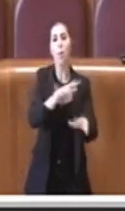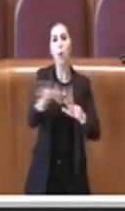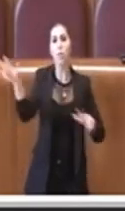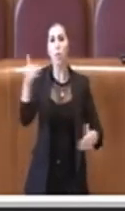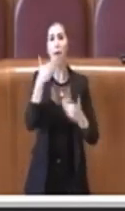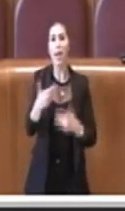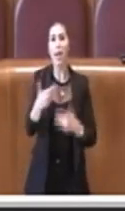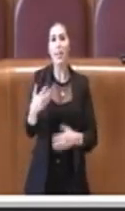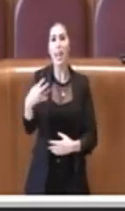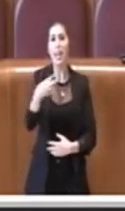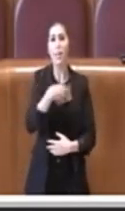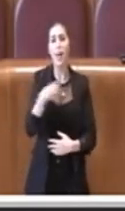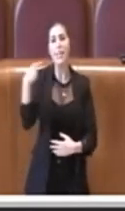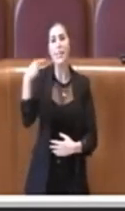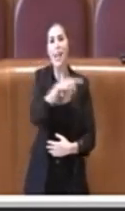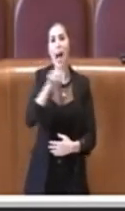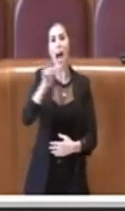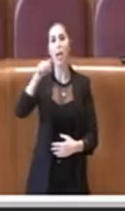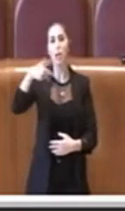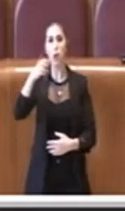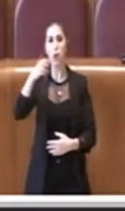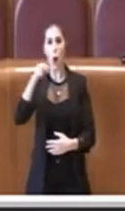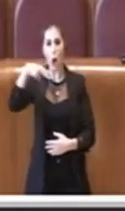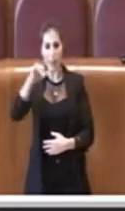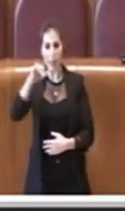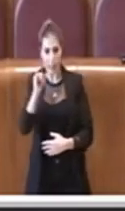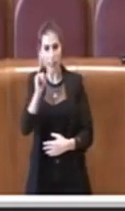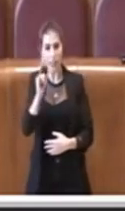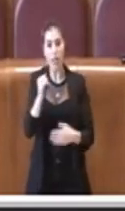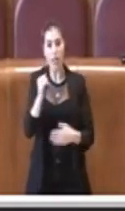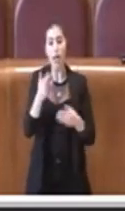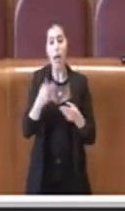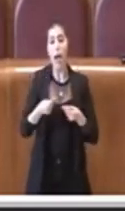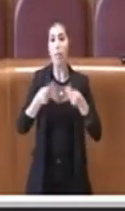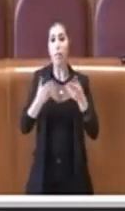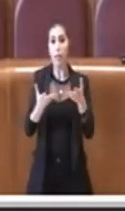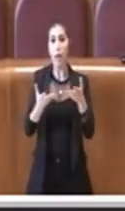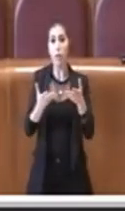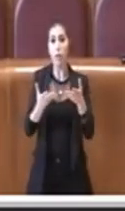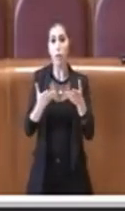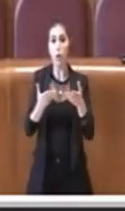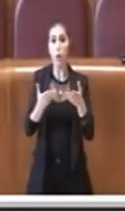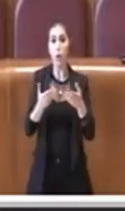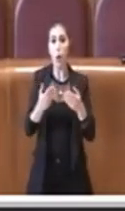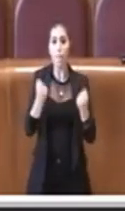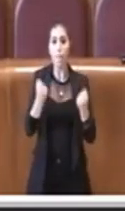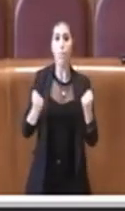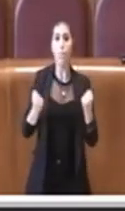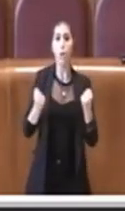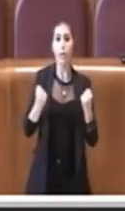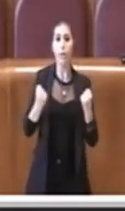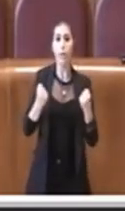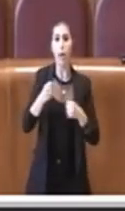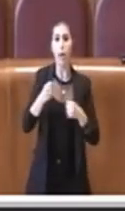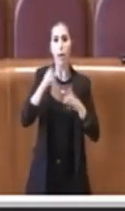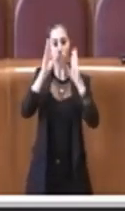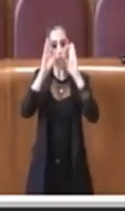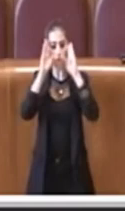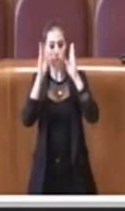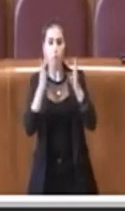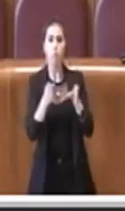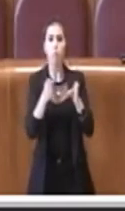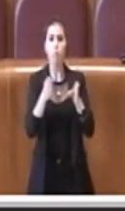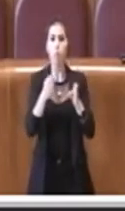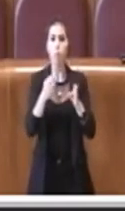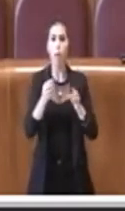l'assessore Ziantoni che ha dato con forza e con determinazione un